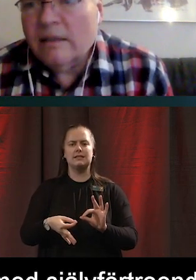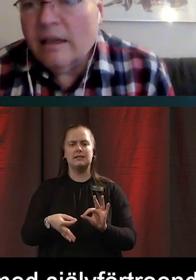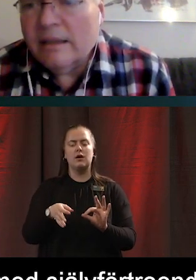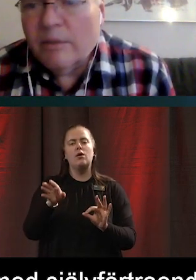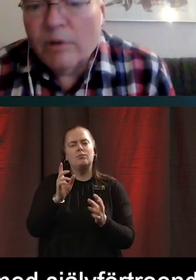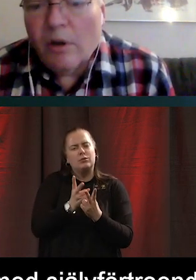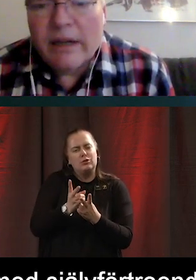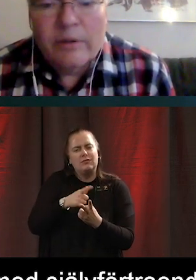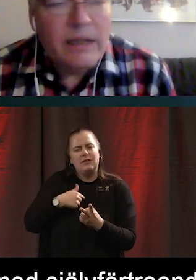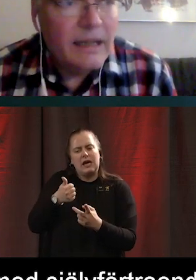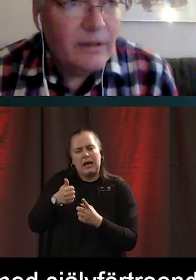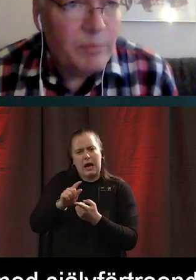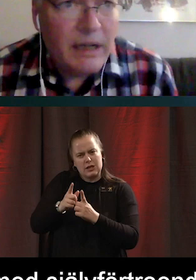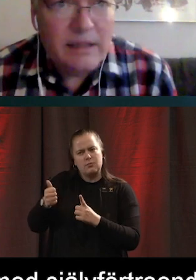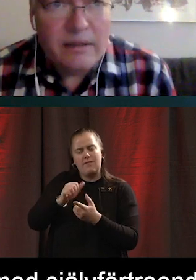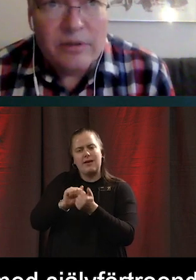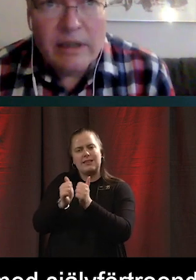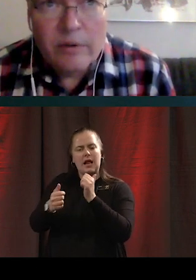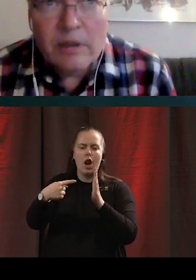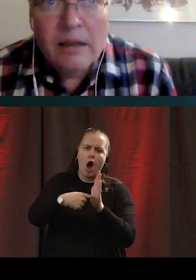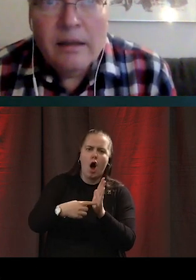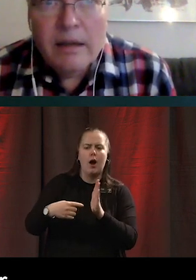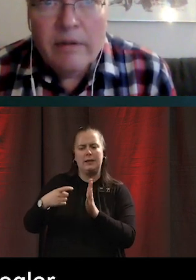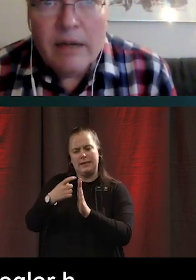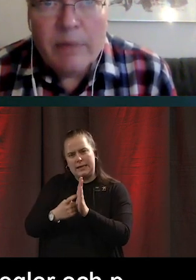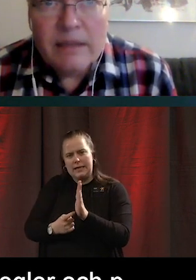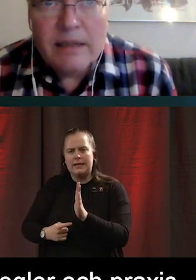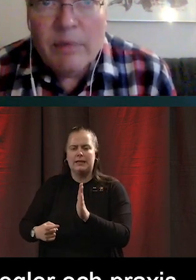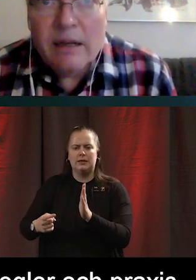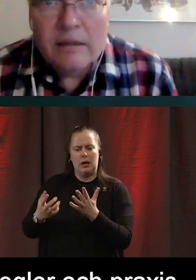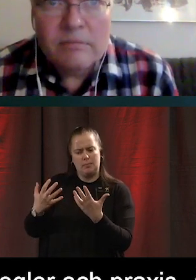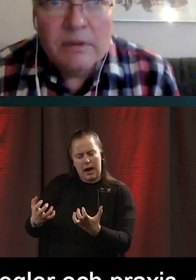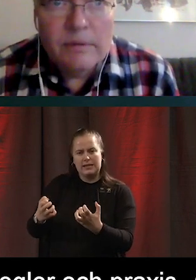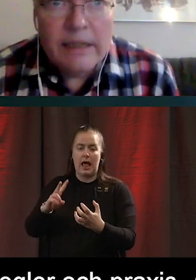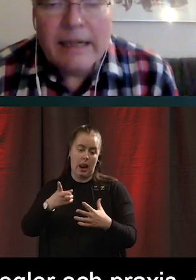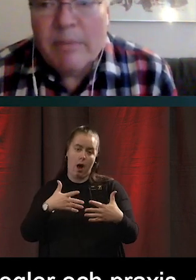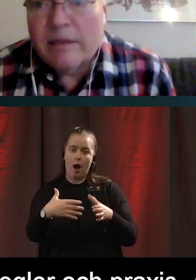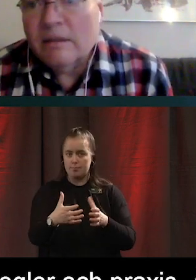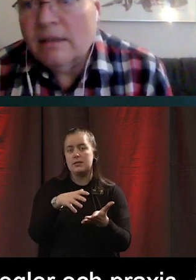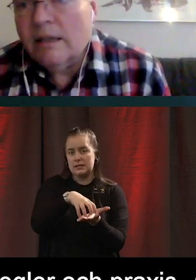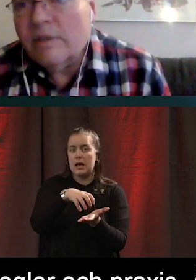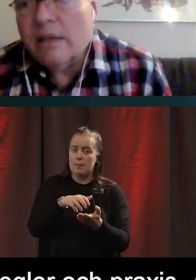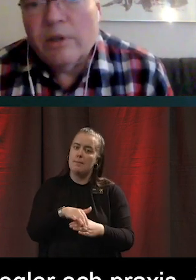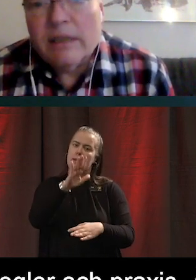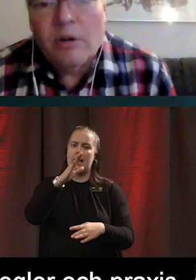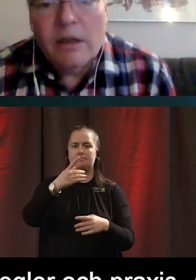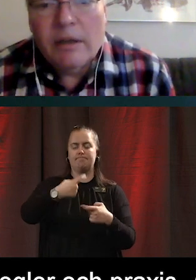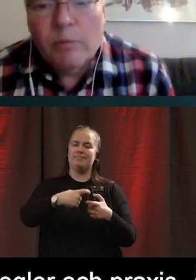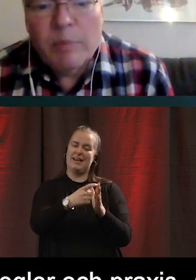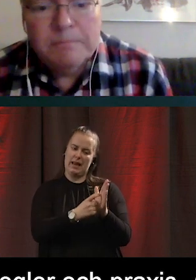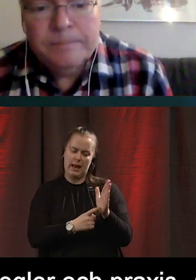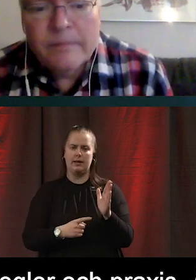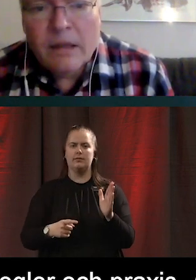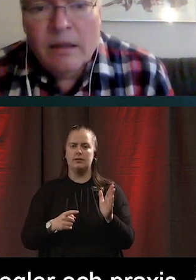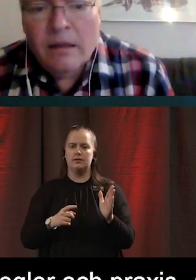måste ändra lite på lagar och regler och praxis. Sådär och även anpassa samhället regelmässigt till att vi ska vara digitala